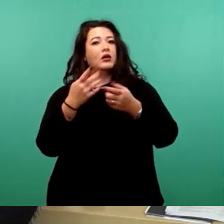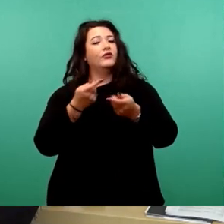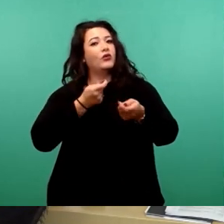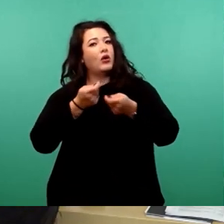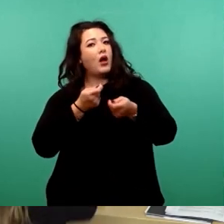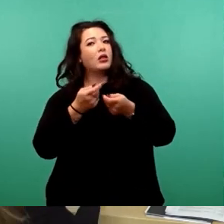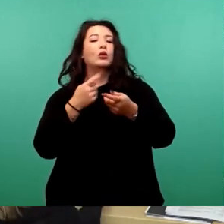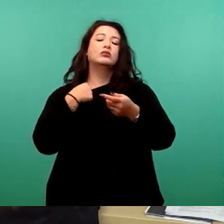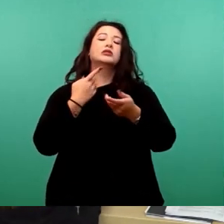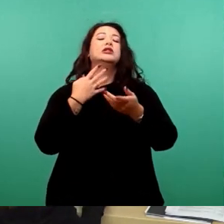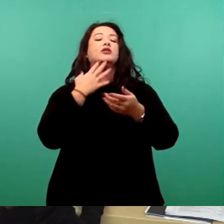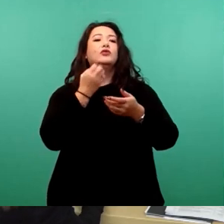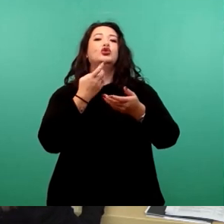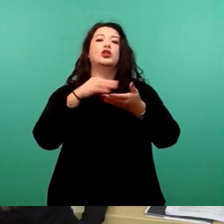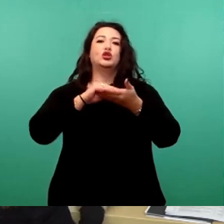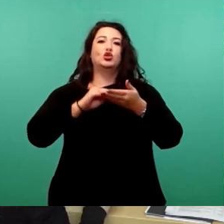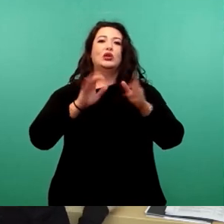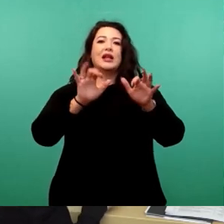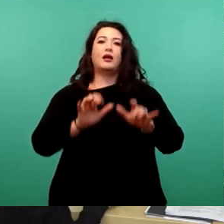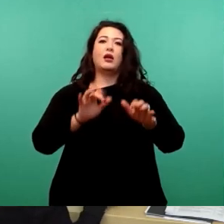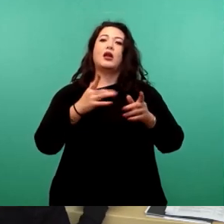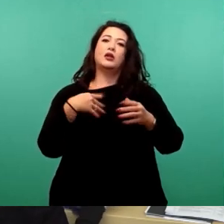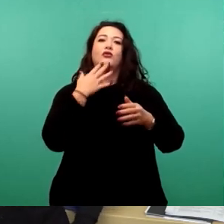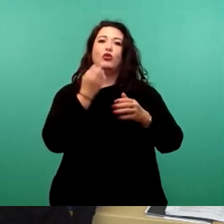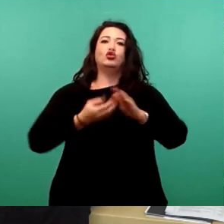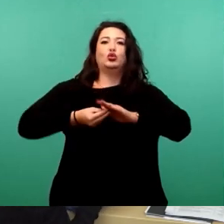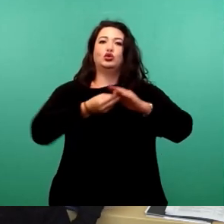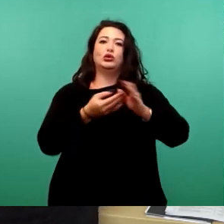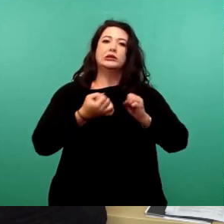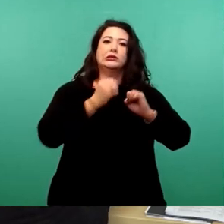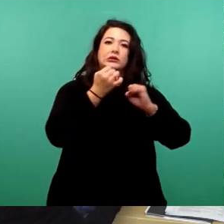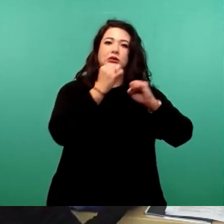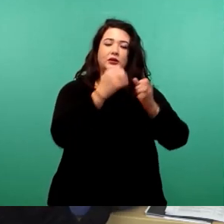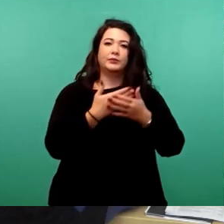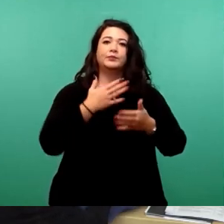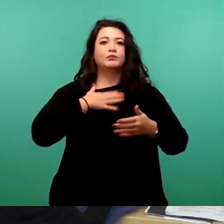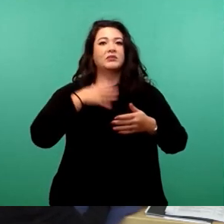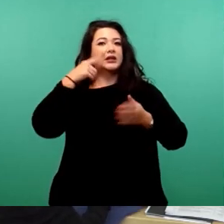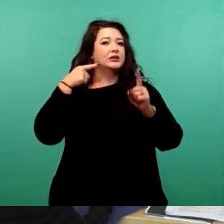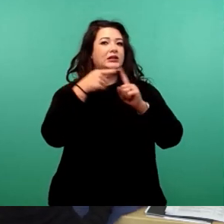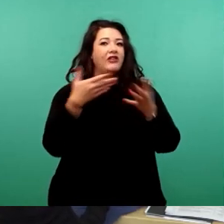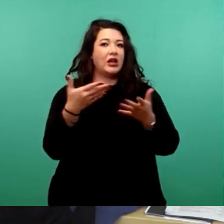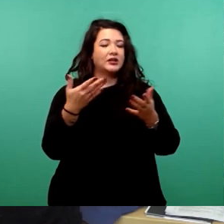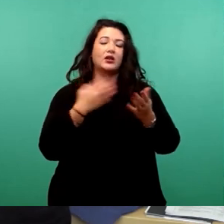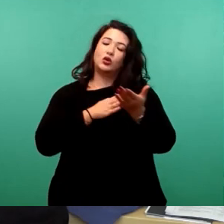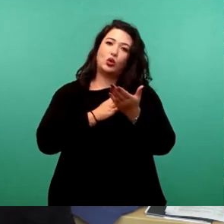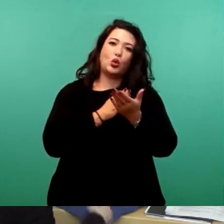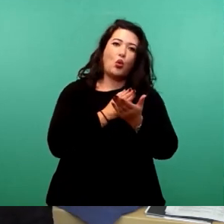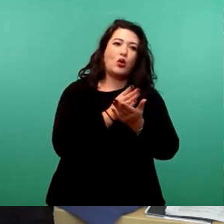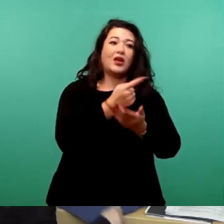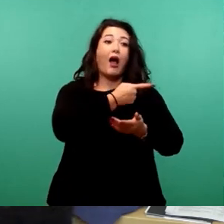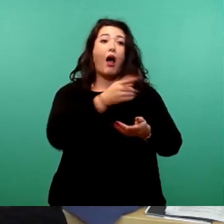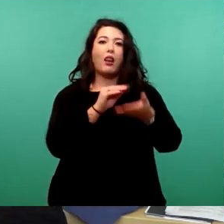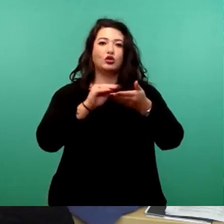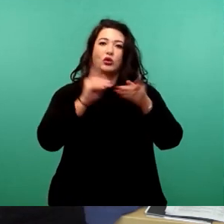Schulsekretariate stark gemacht. Hauptziel unserer Fraktion war eine durchgängige Besetzung aller Schulen. Das ist